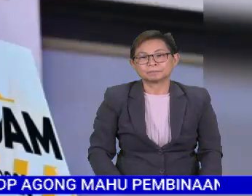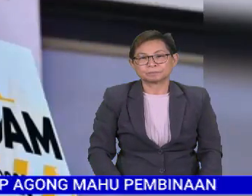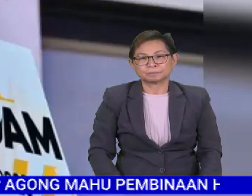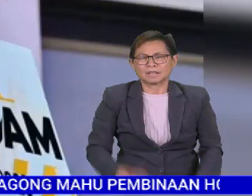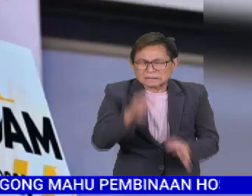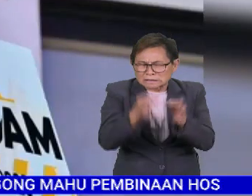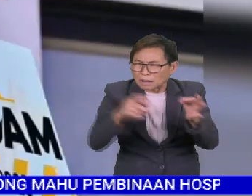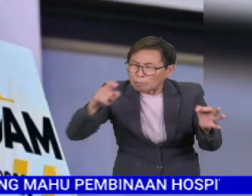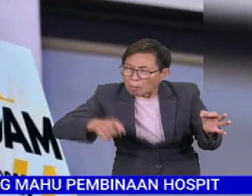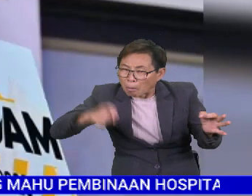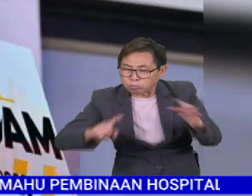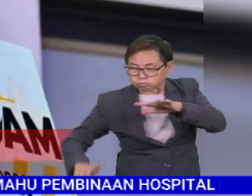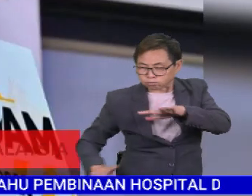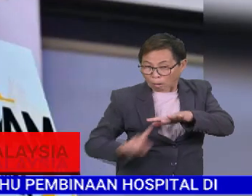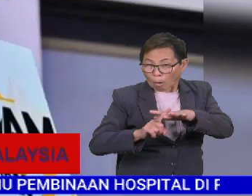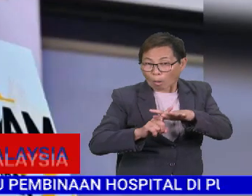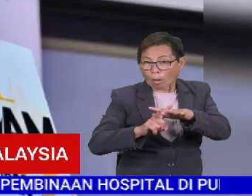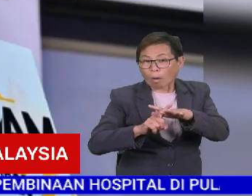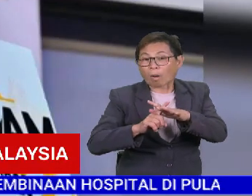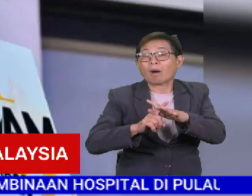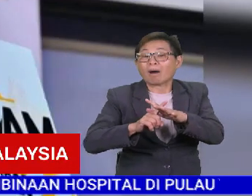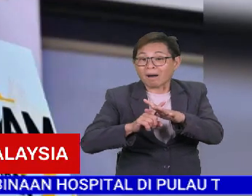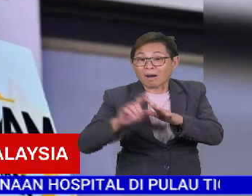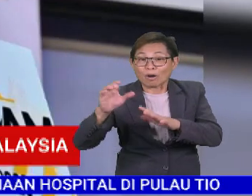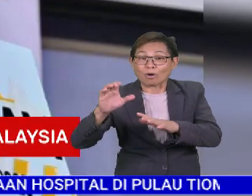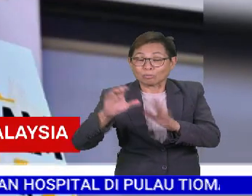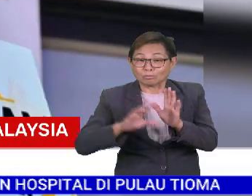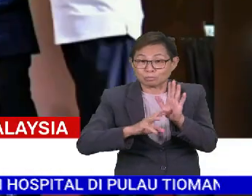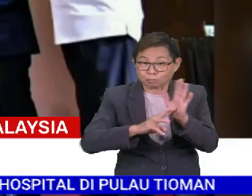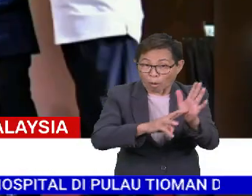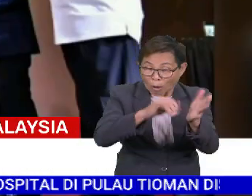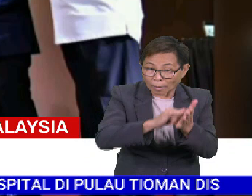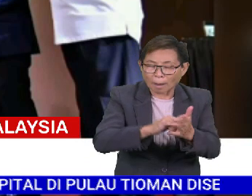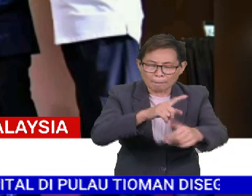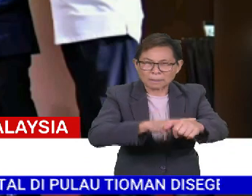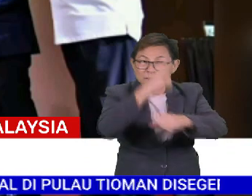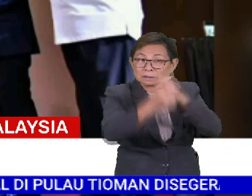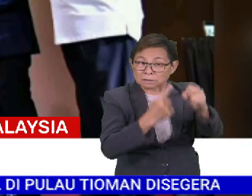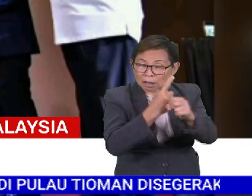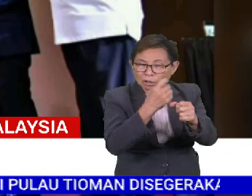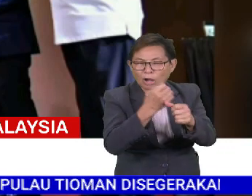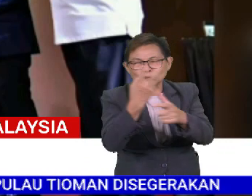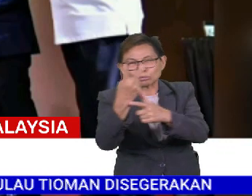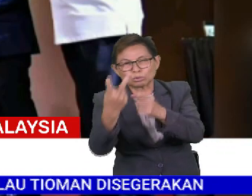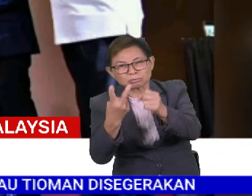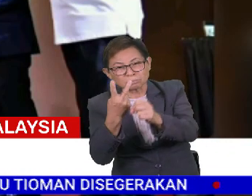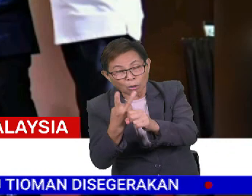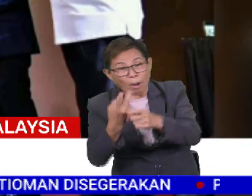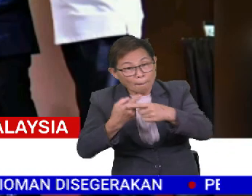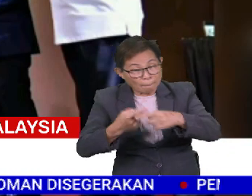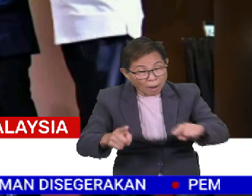Sekiranya perlu untuk diwujudkan Suruhanjaya itu, beliau menjangkakan ia akan mengambil masa setahun atau dua tahun.